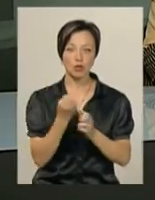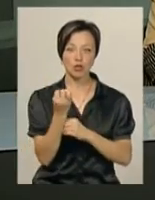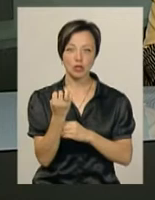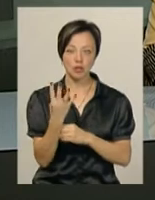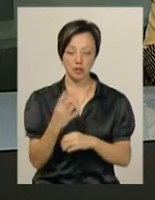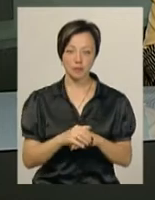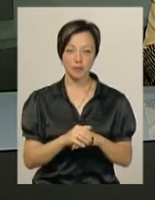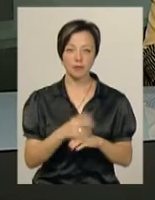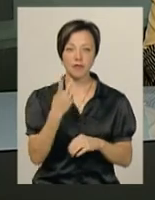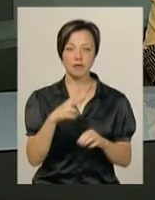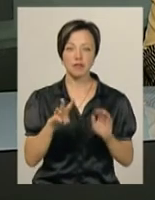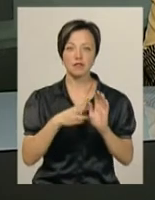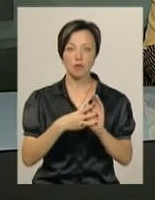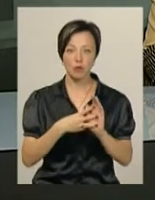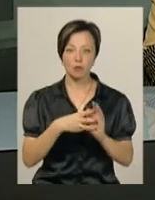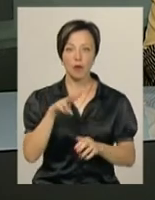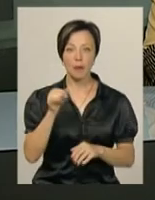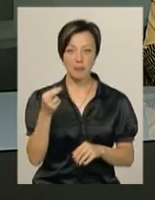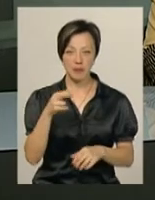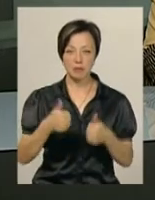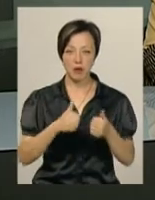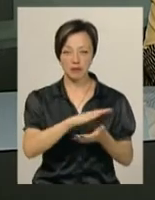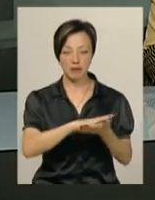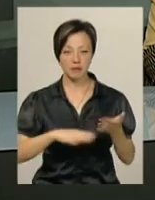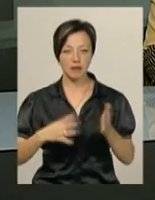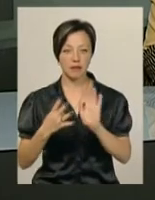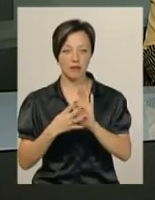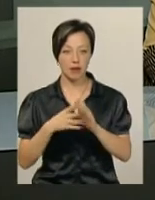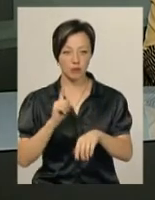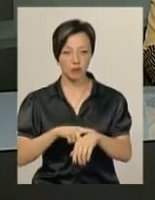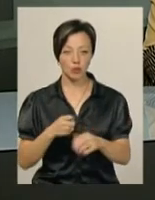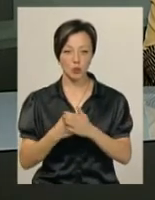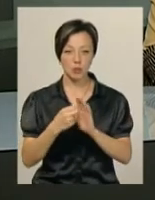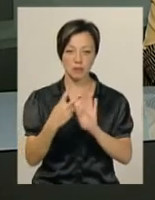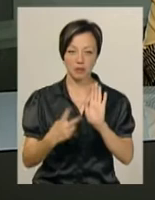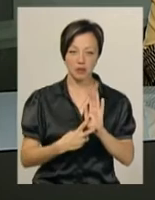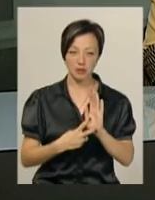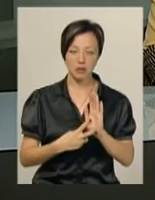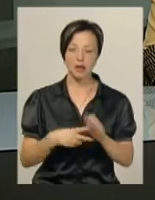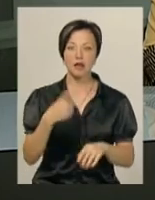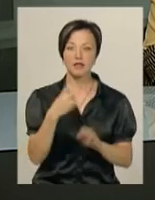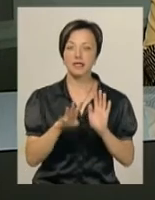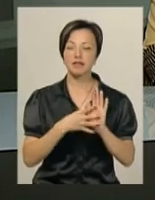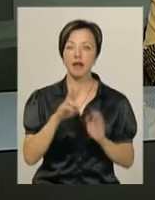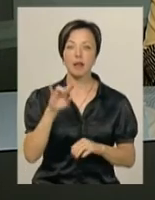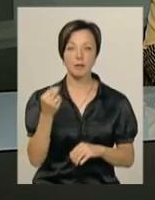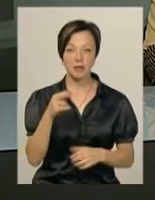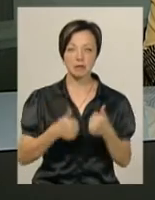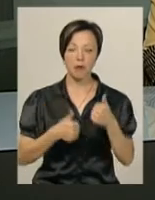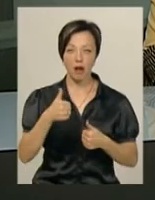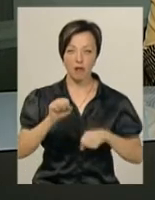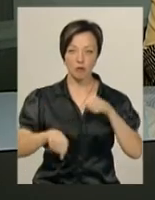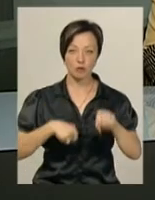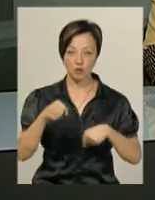28 липня на цьому ж відрізку дороги змагання триватимуть від 9-ї години до 17-ї. 29 липня змагання